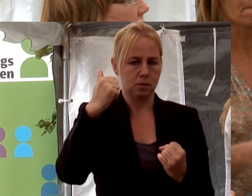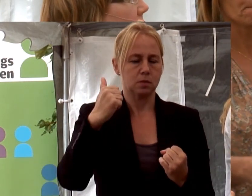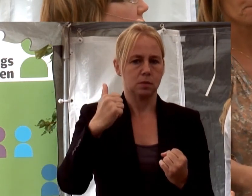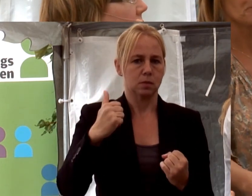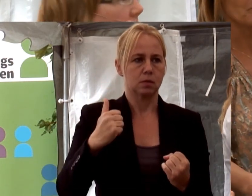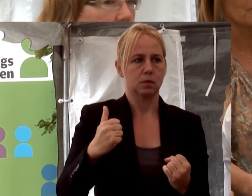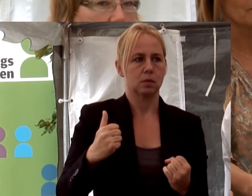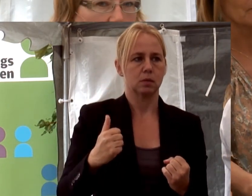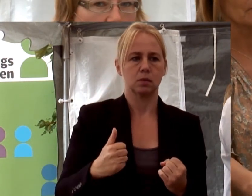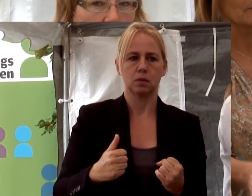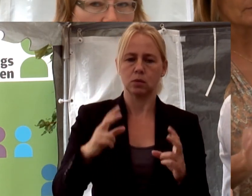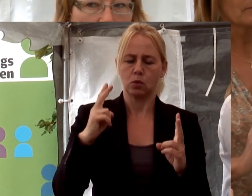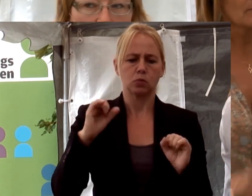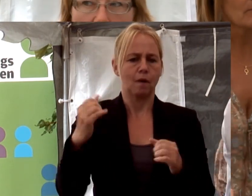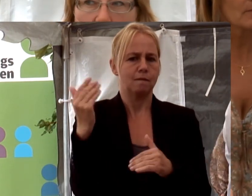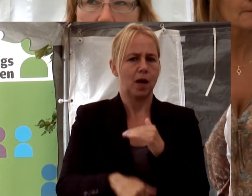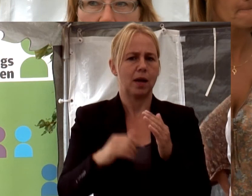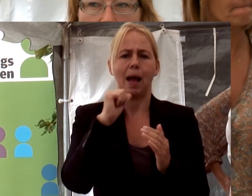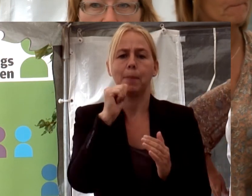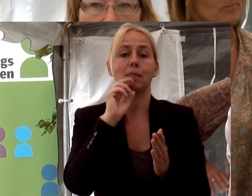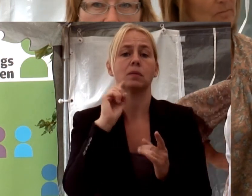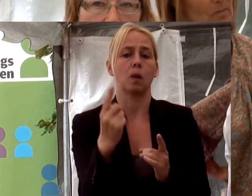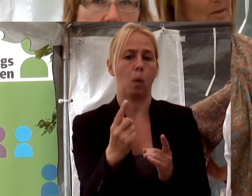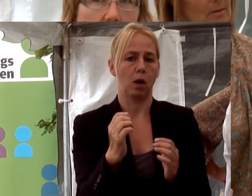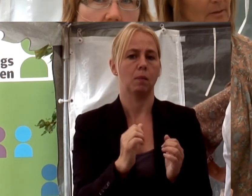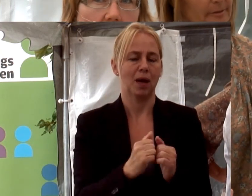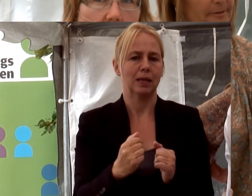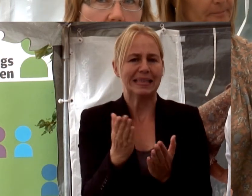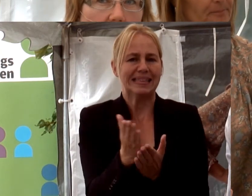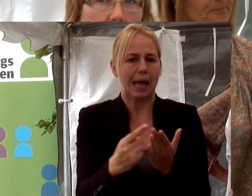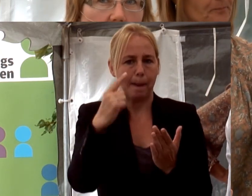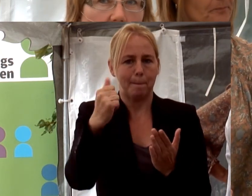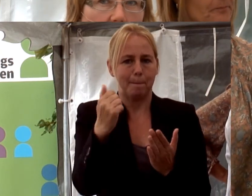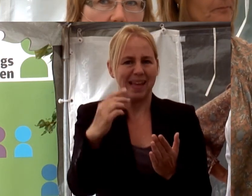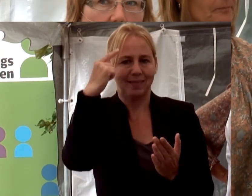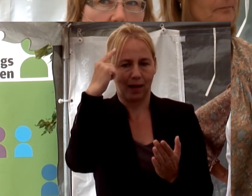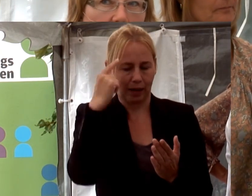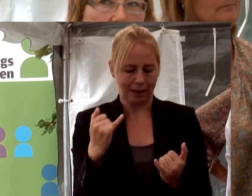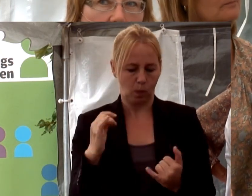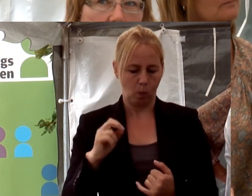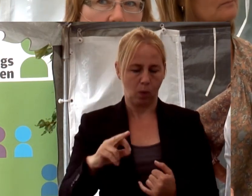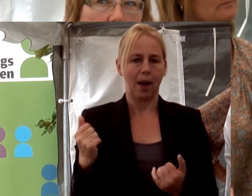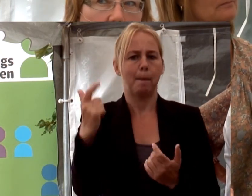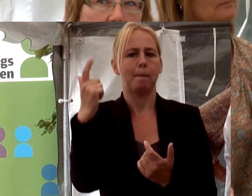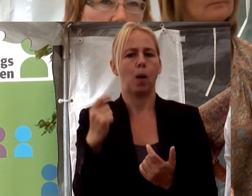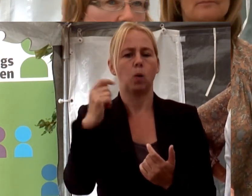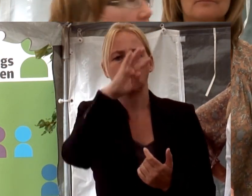kommer att vara helt färdiga i april nästa år, men de kommer med ett delbetänkande i april i år, nämligen